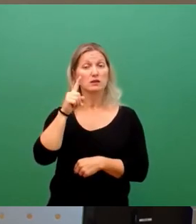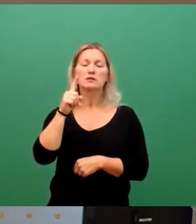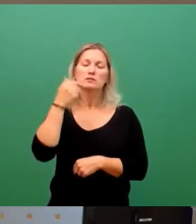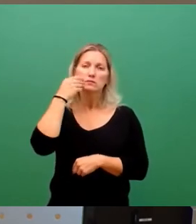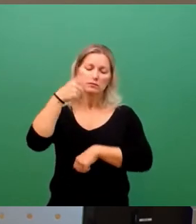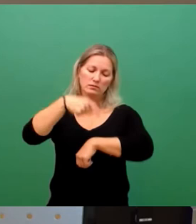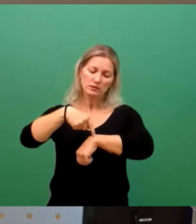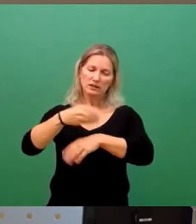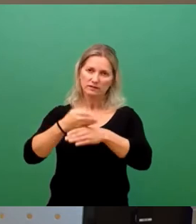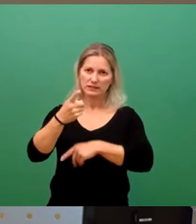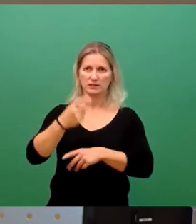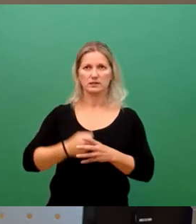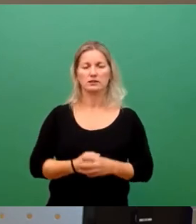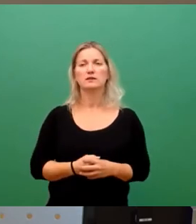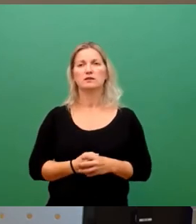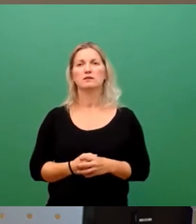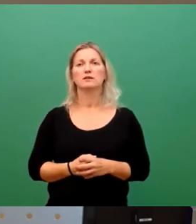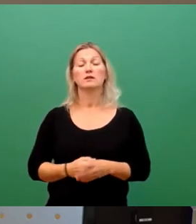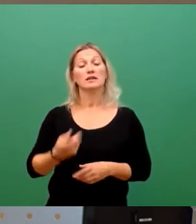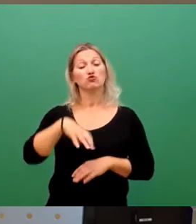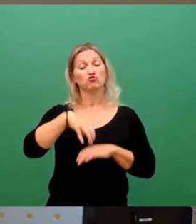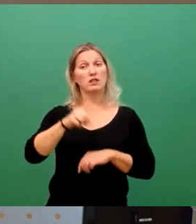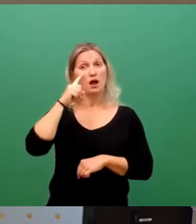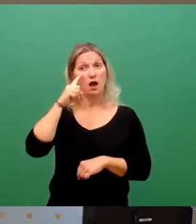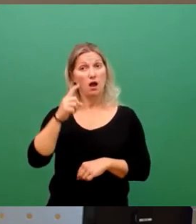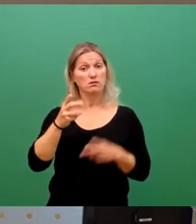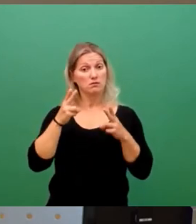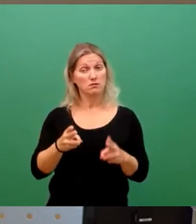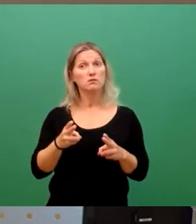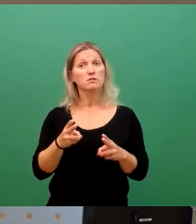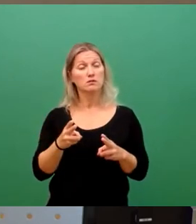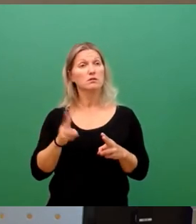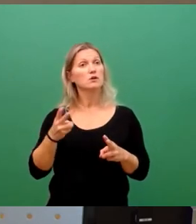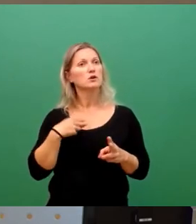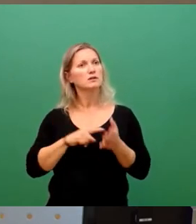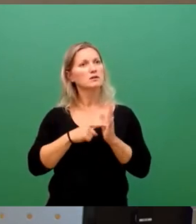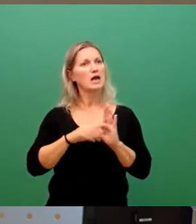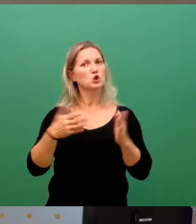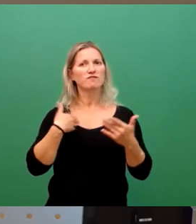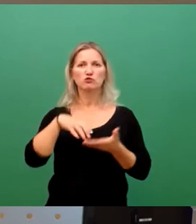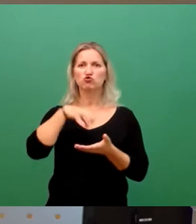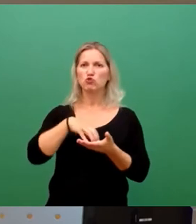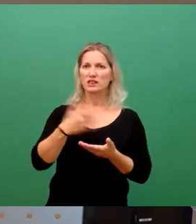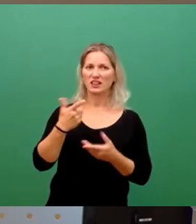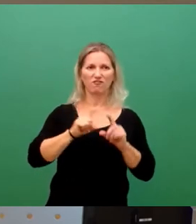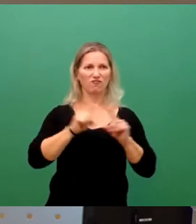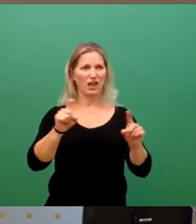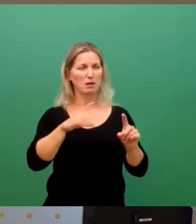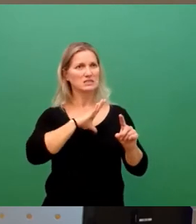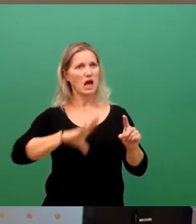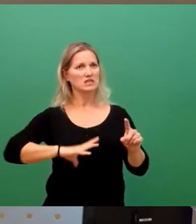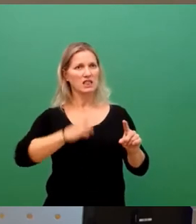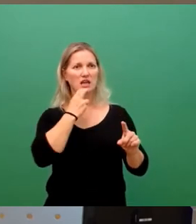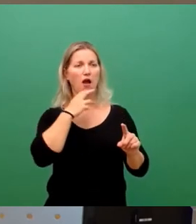letzte Satz, Herr Oberbürgermeister – in denen dieser Stadtrat zur Tat, als ob unser städtisches Unternehmen Sachsenenergie keine relevanten politischen